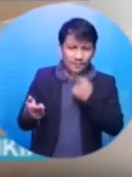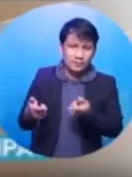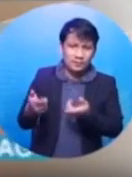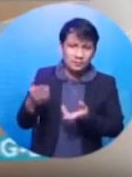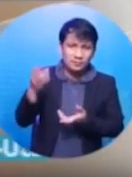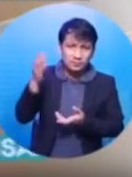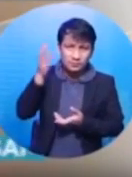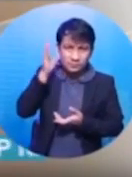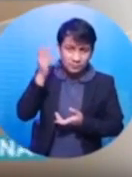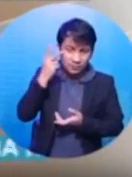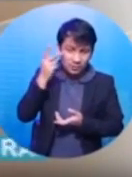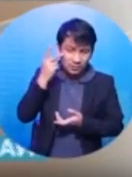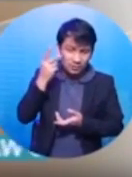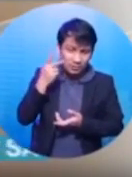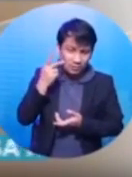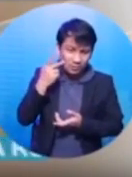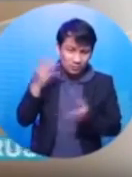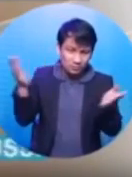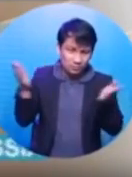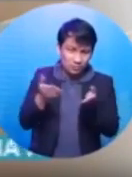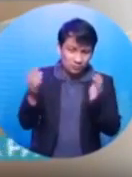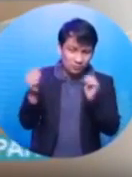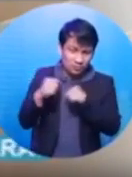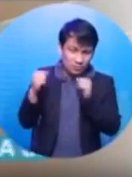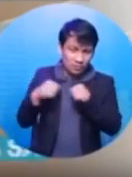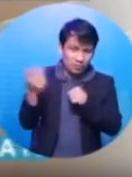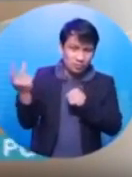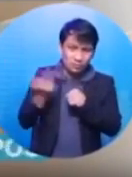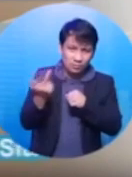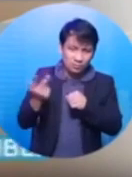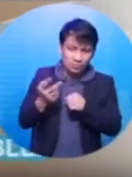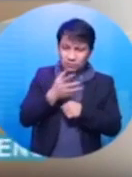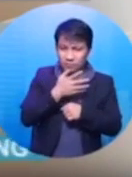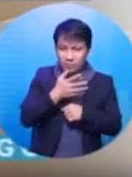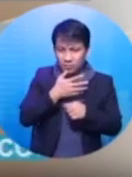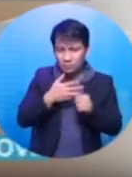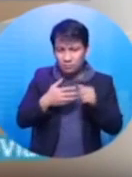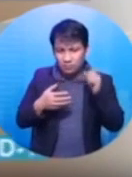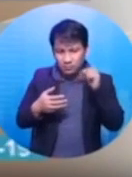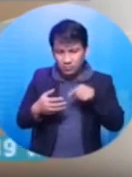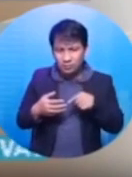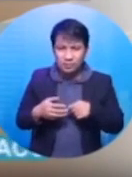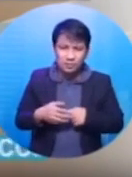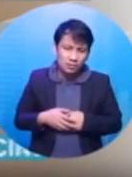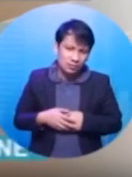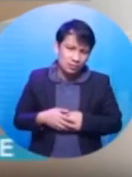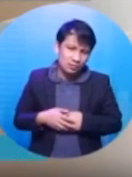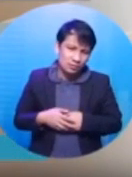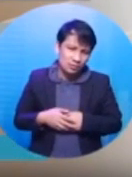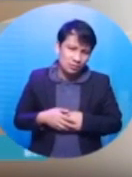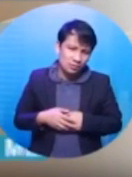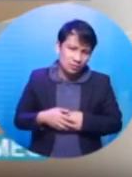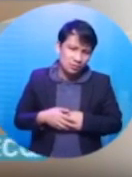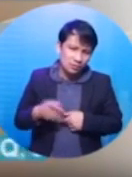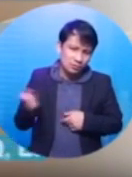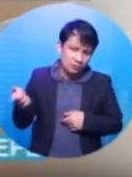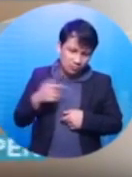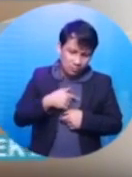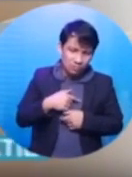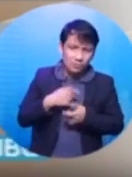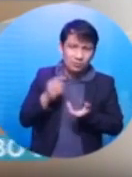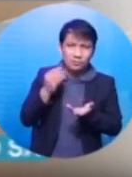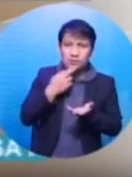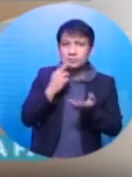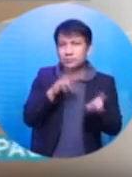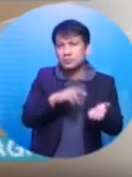Karen. Baka pwedeng mag-ayos na lang kayo. Mag-usap kayo. Tutal, mag-ina naman kayo. Sirate. Mayroon po yung record sa ano, si Rate. Nahuli